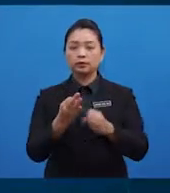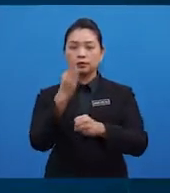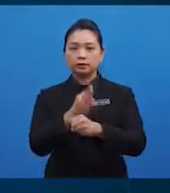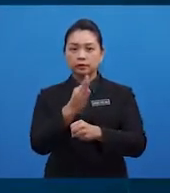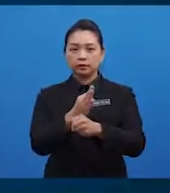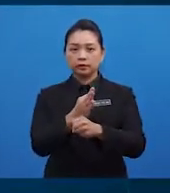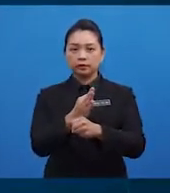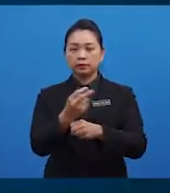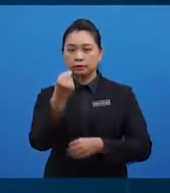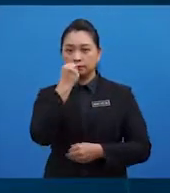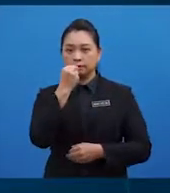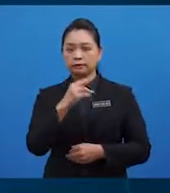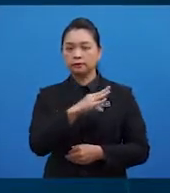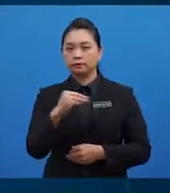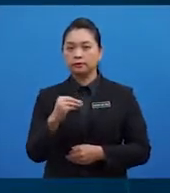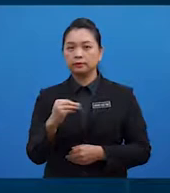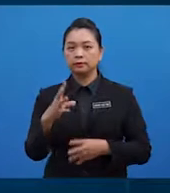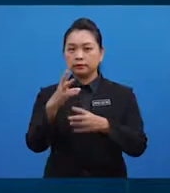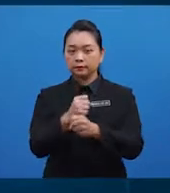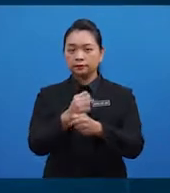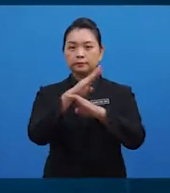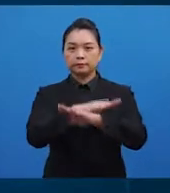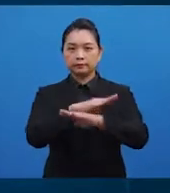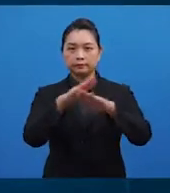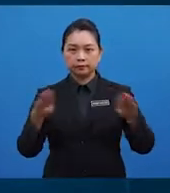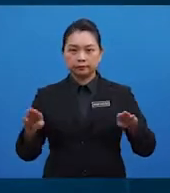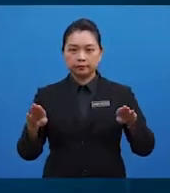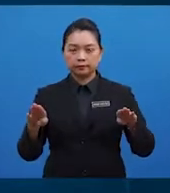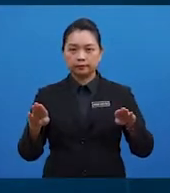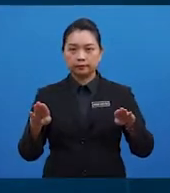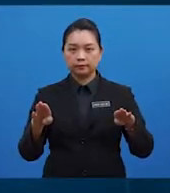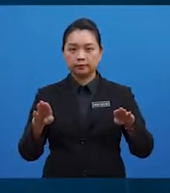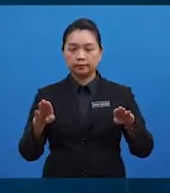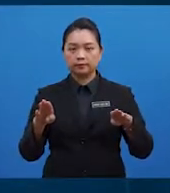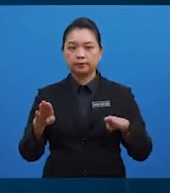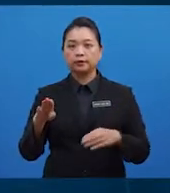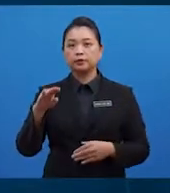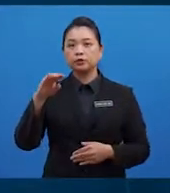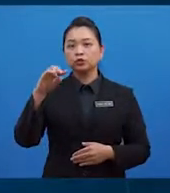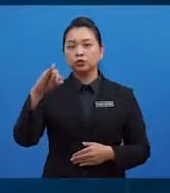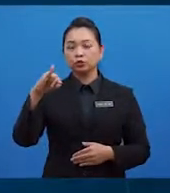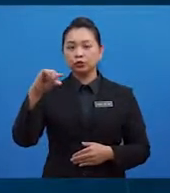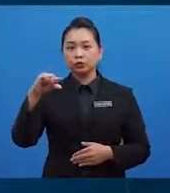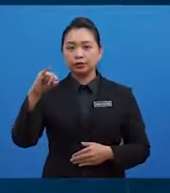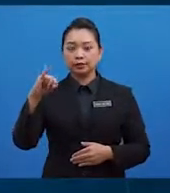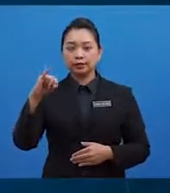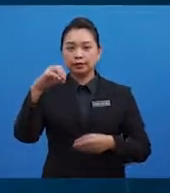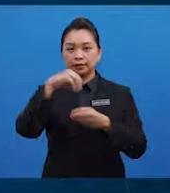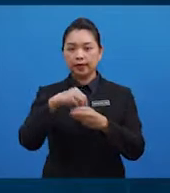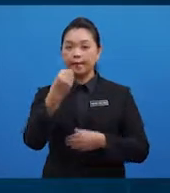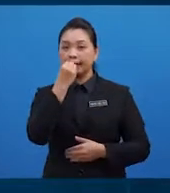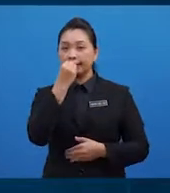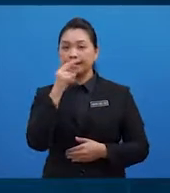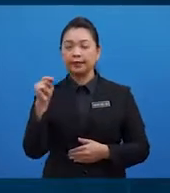serta dapat membezakan indeks glasamik atau akronimnya GI dalam makanan seharian.